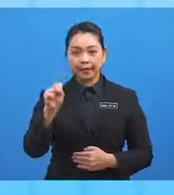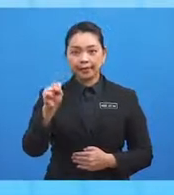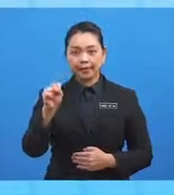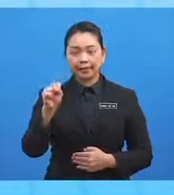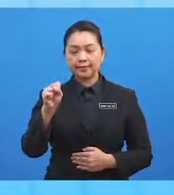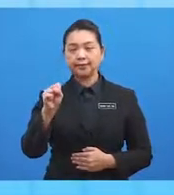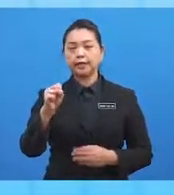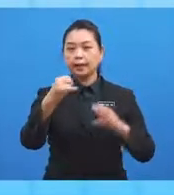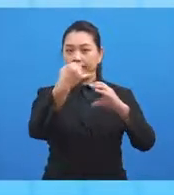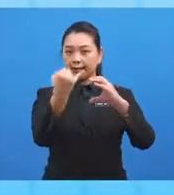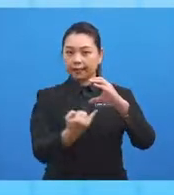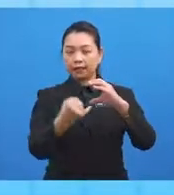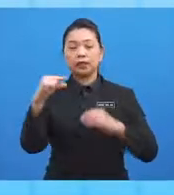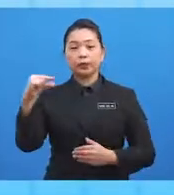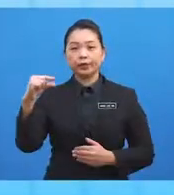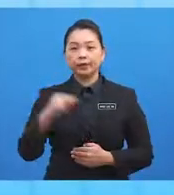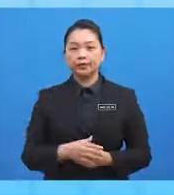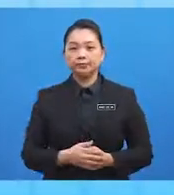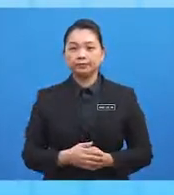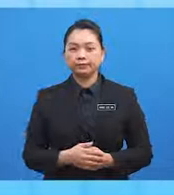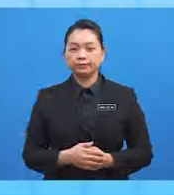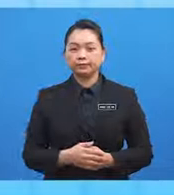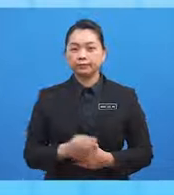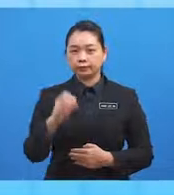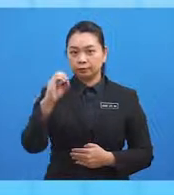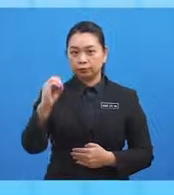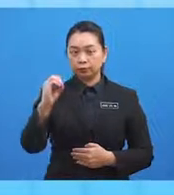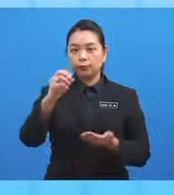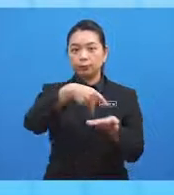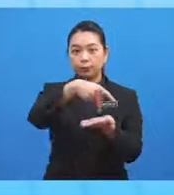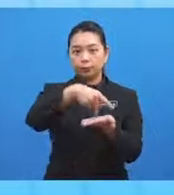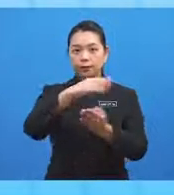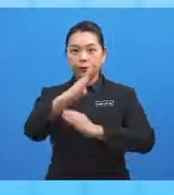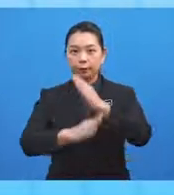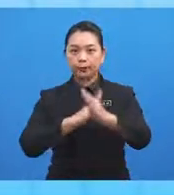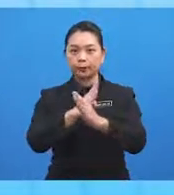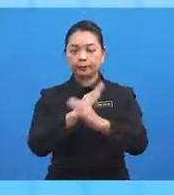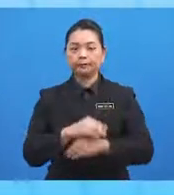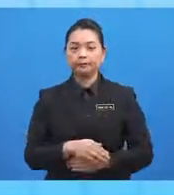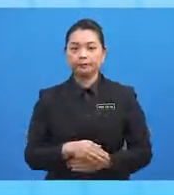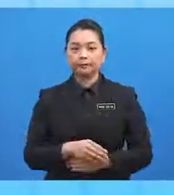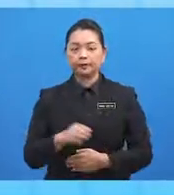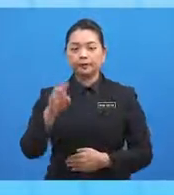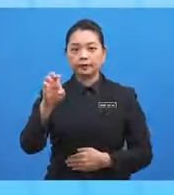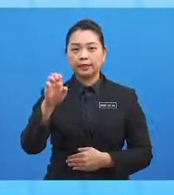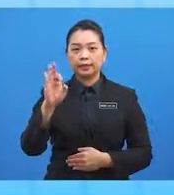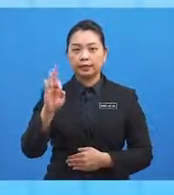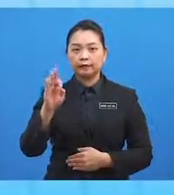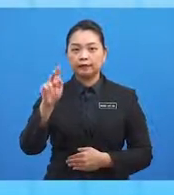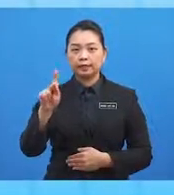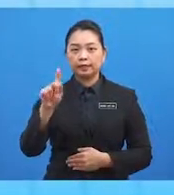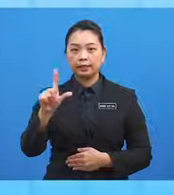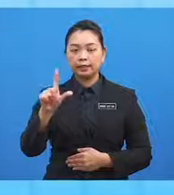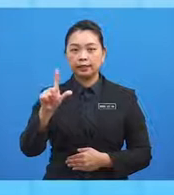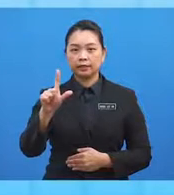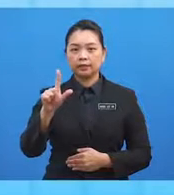meridian greenish dan O ialah pusat bumi. E, F, K, L